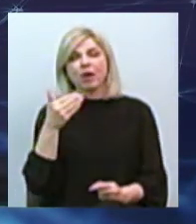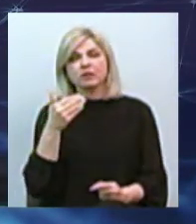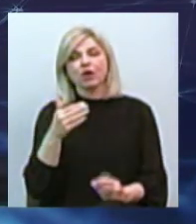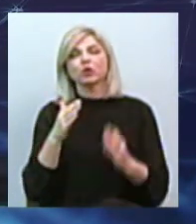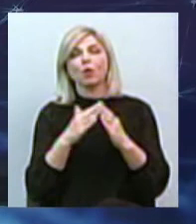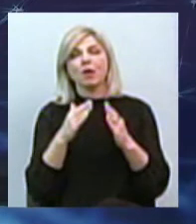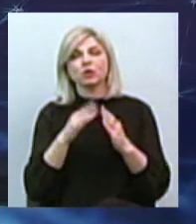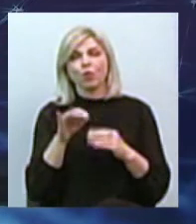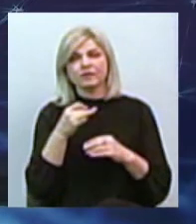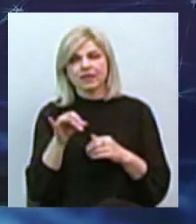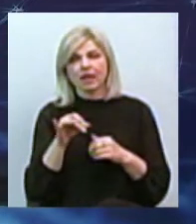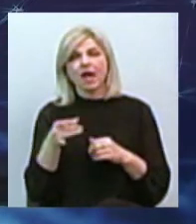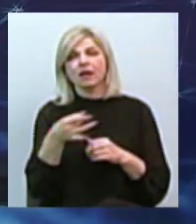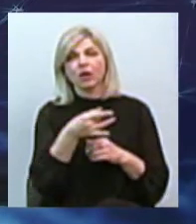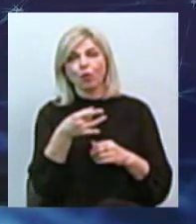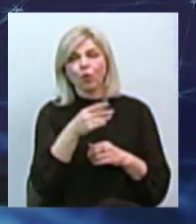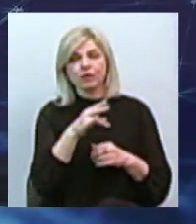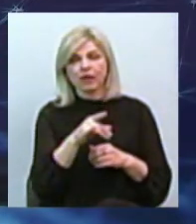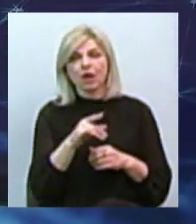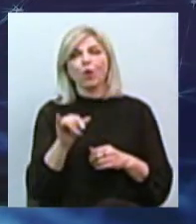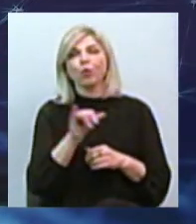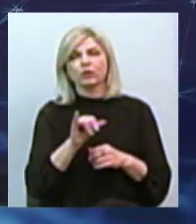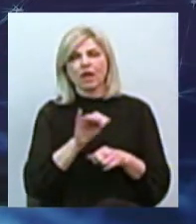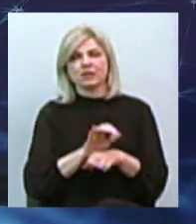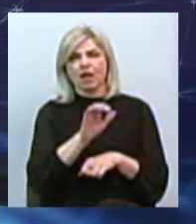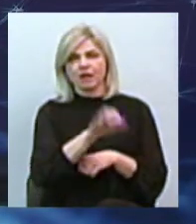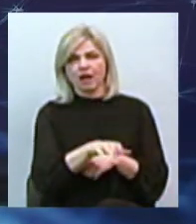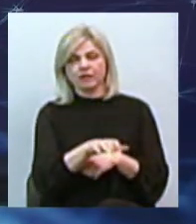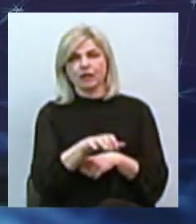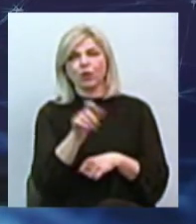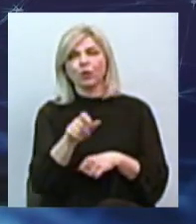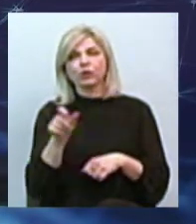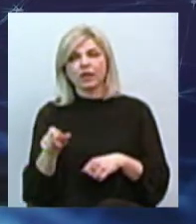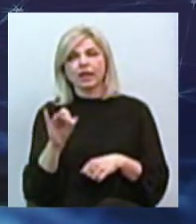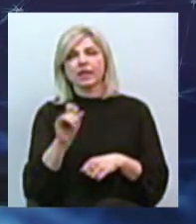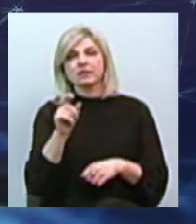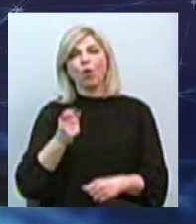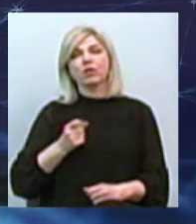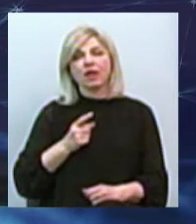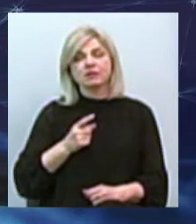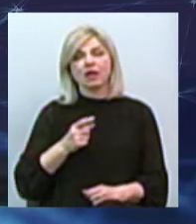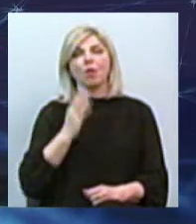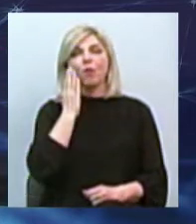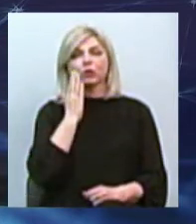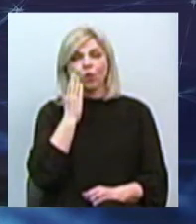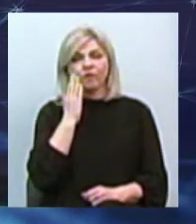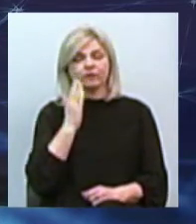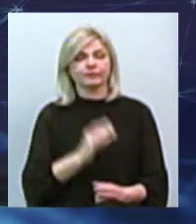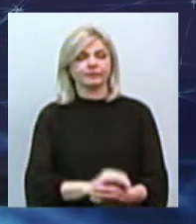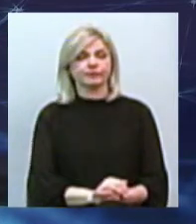Доманівському особливо району, Куда згоняли людей із Одеси, із Молдови,